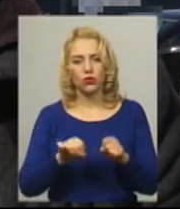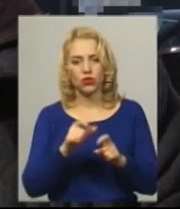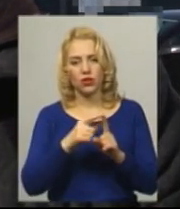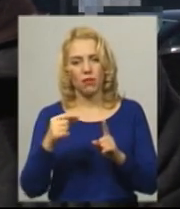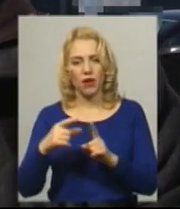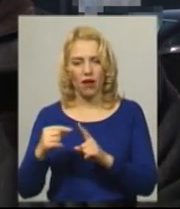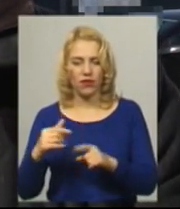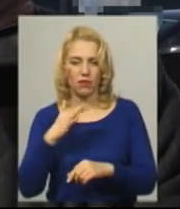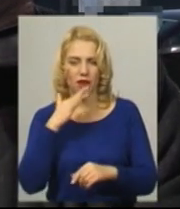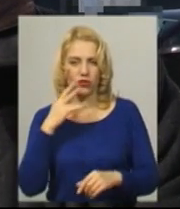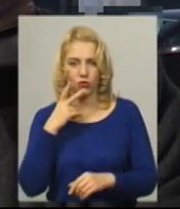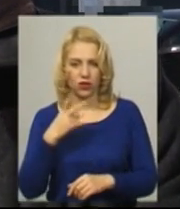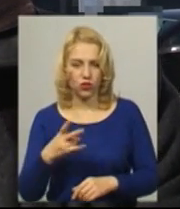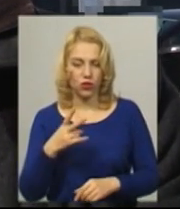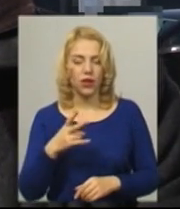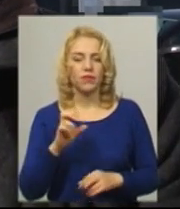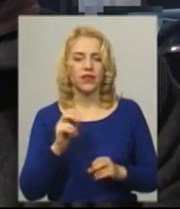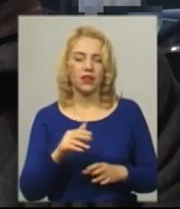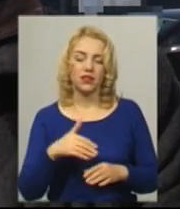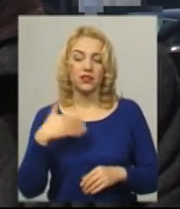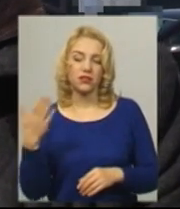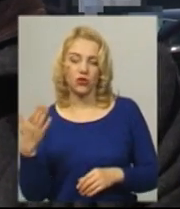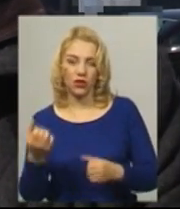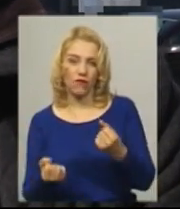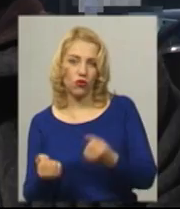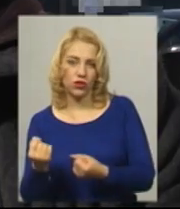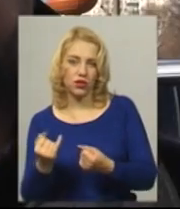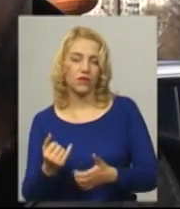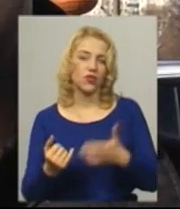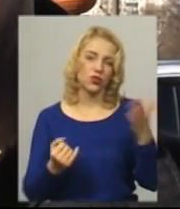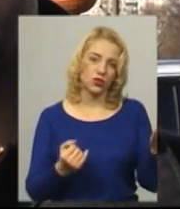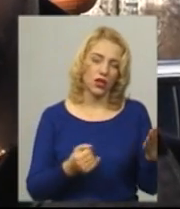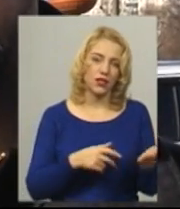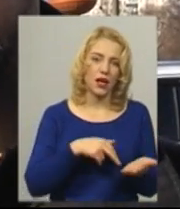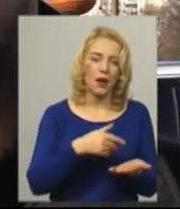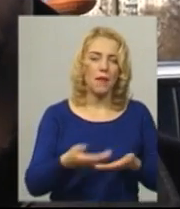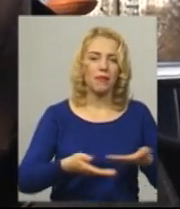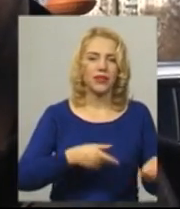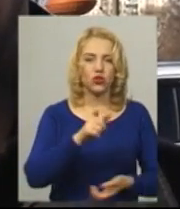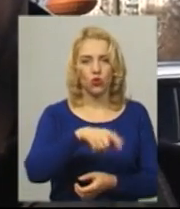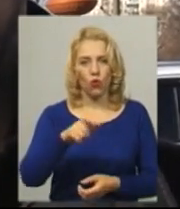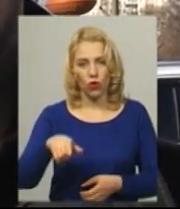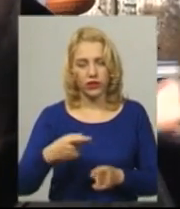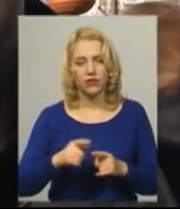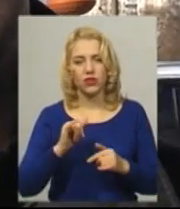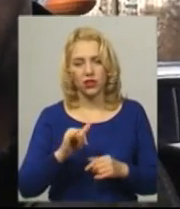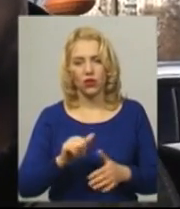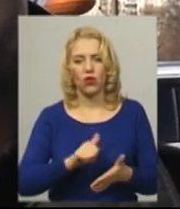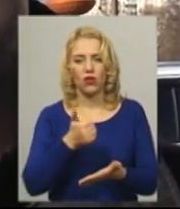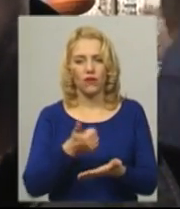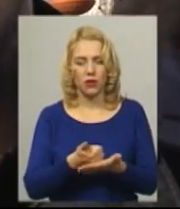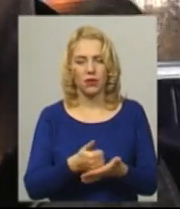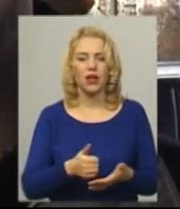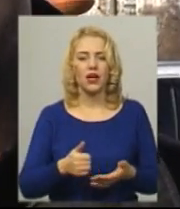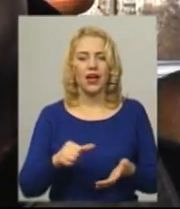руху бачу дуже багато. Як зі сторони водіїв, так і зі сторони пішоходів. Мені дуже подобається, що головними героями